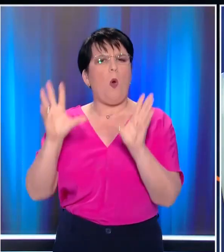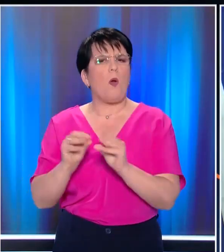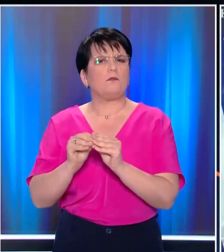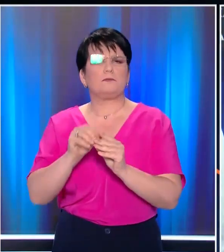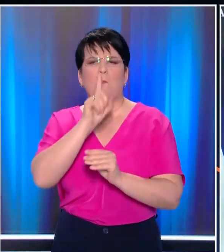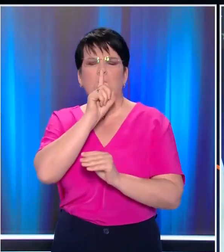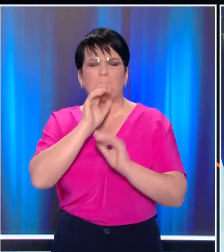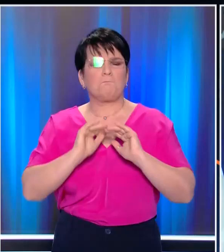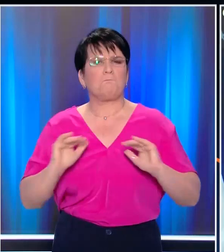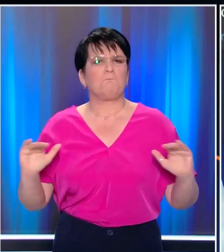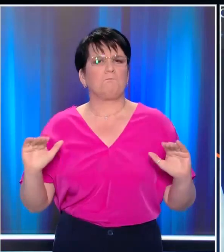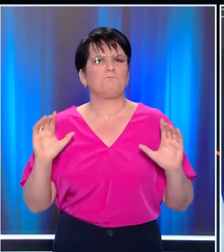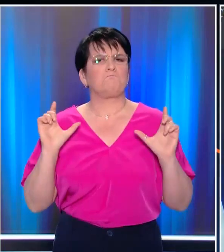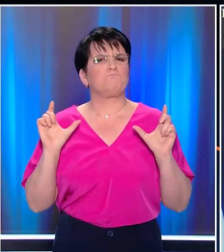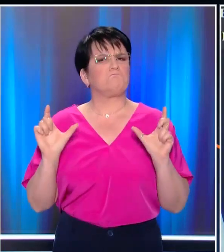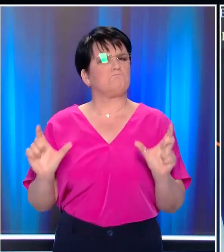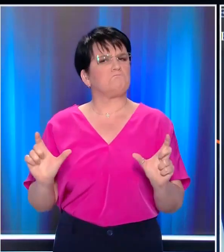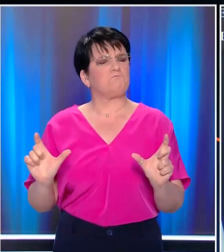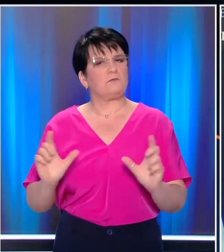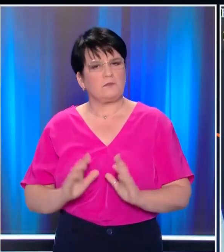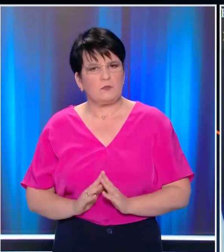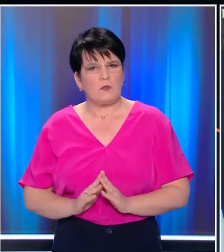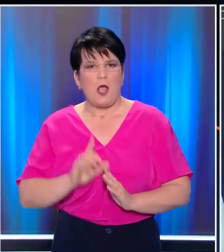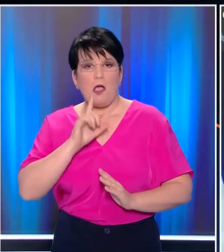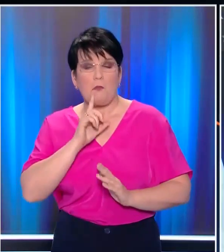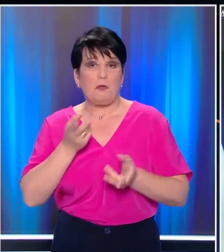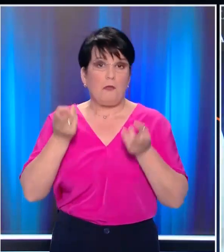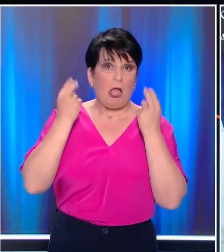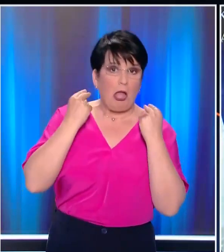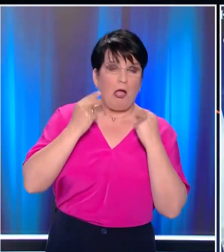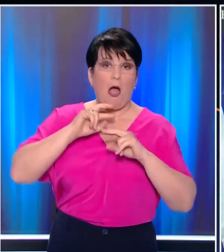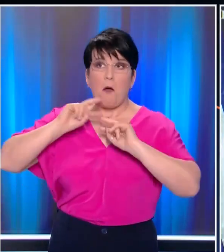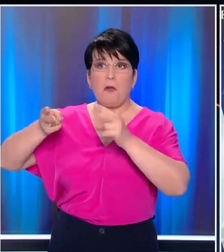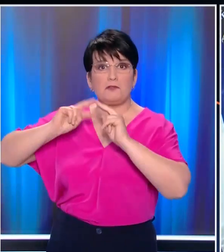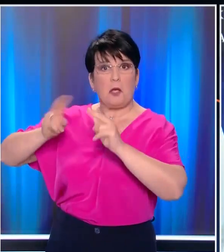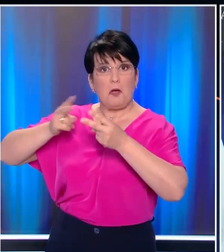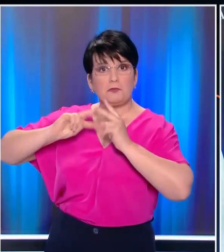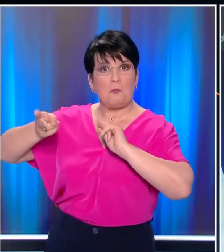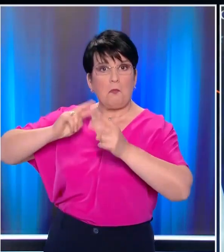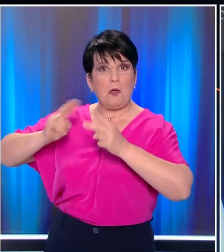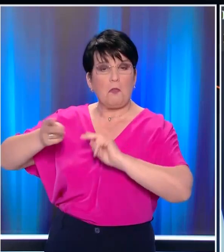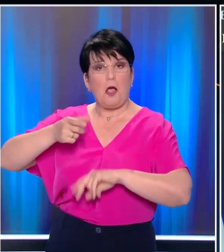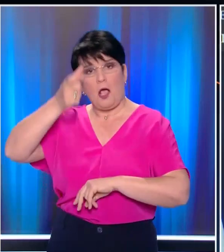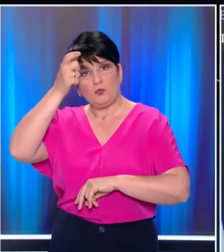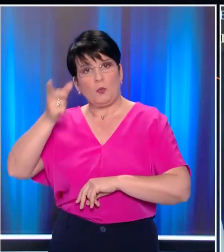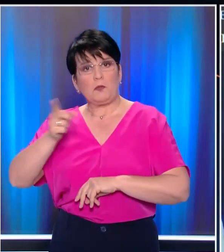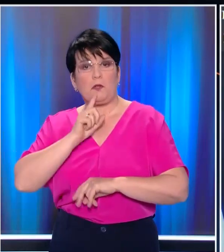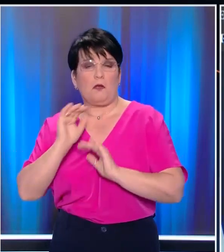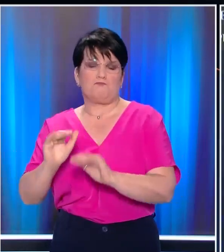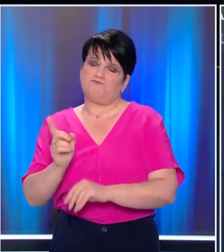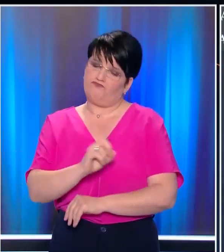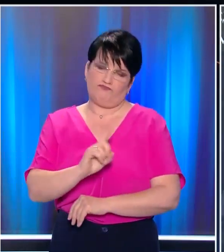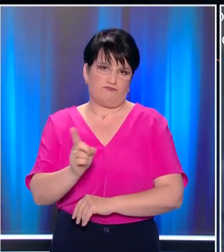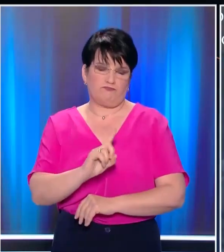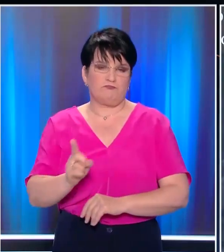Δεν πρόκειται να υποκύψουμε στον πειρασμό, να απαντάμε στις προκλήσεις που δεχόμαστε με τον ίδιο τρόπο